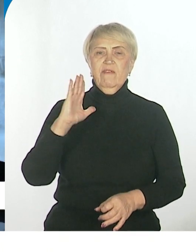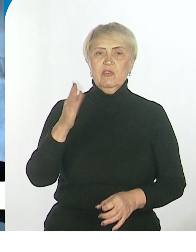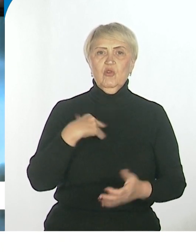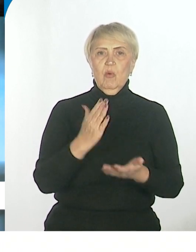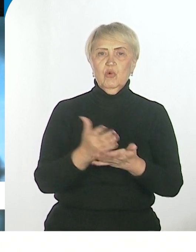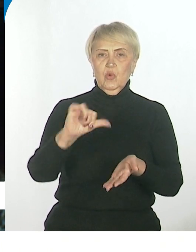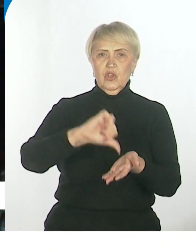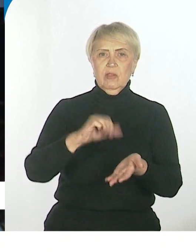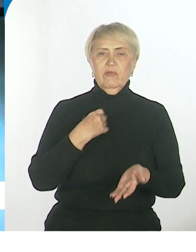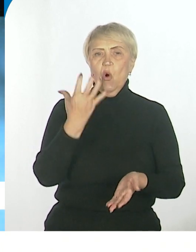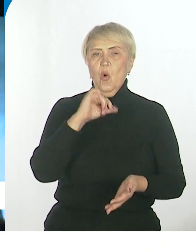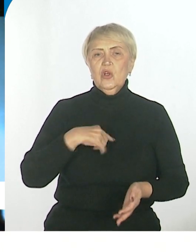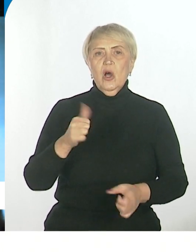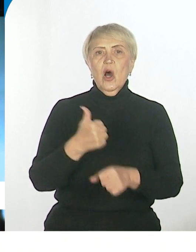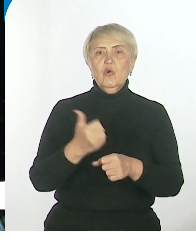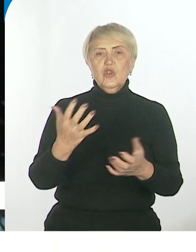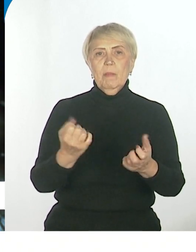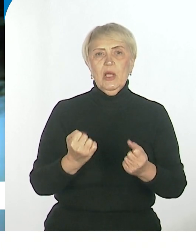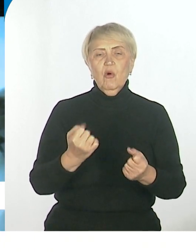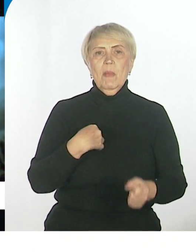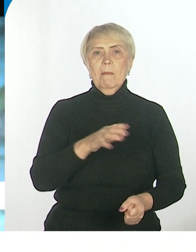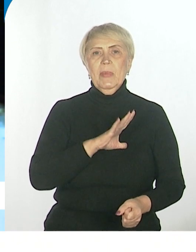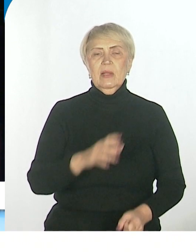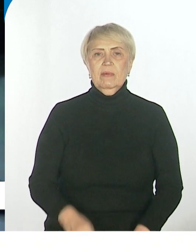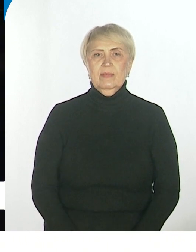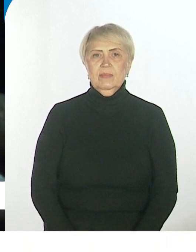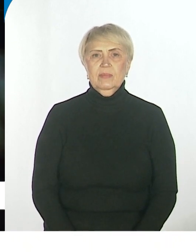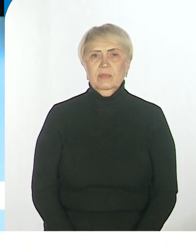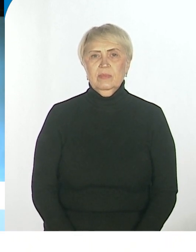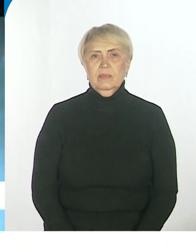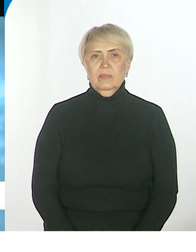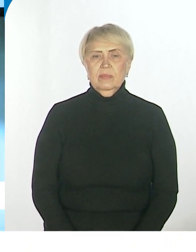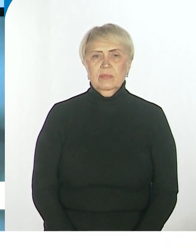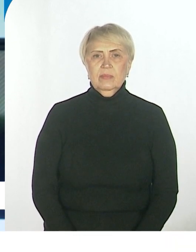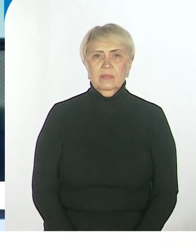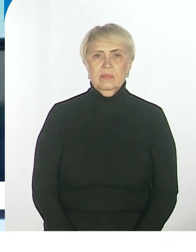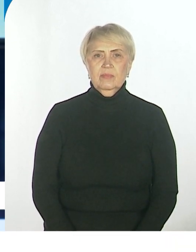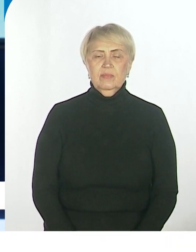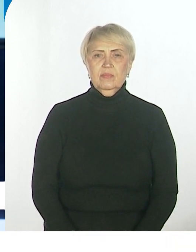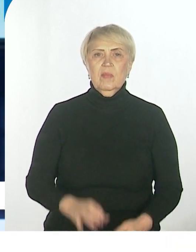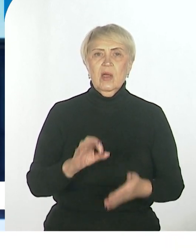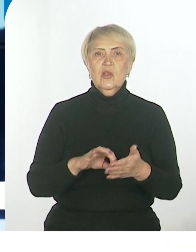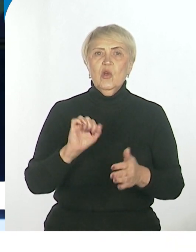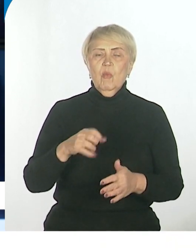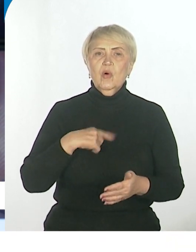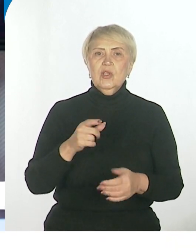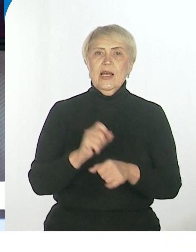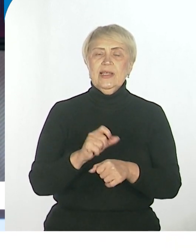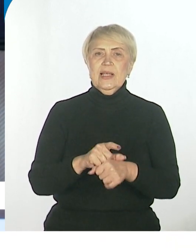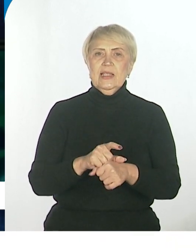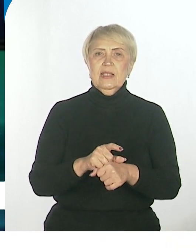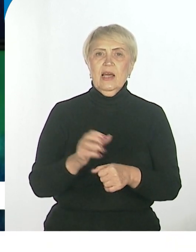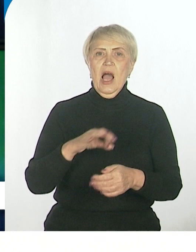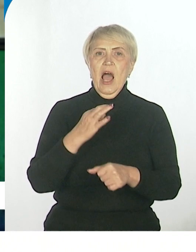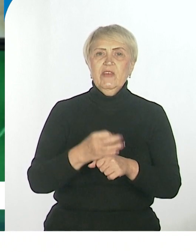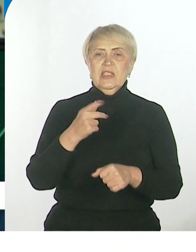очень теплый прием был оказан, вот... Ну, вот вы сказали, что дети могут задать неофициальные вопросы, мне кажется, дети официальные не